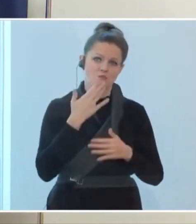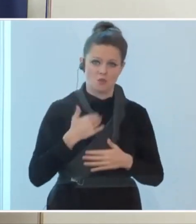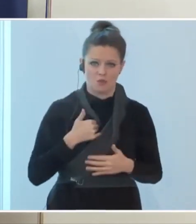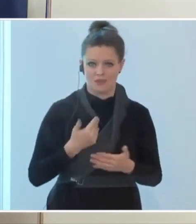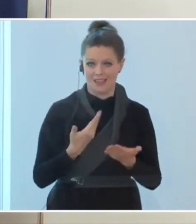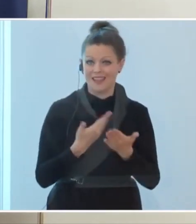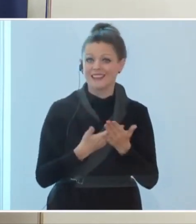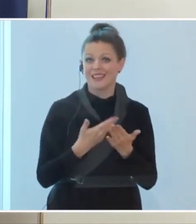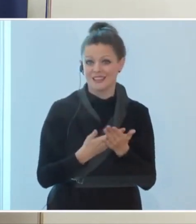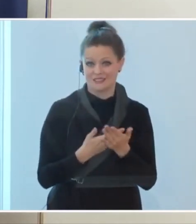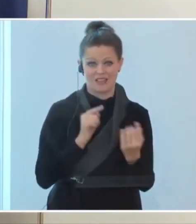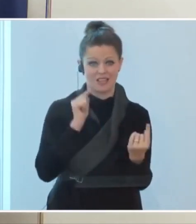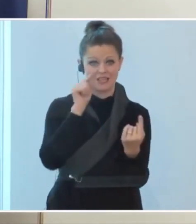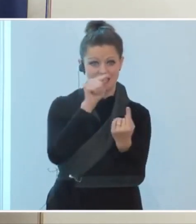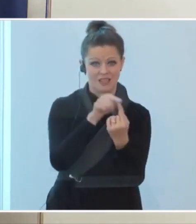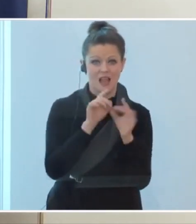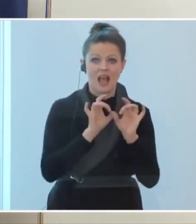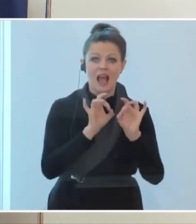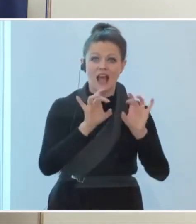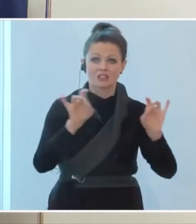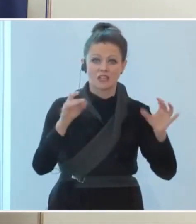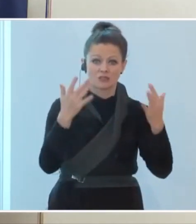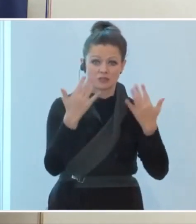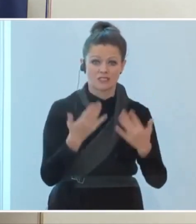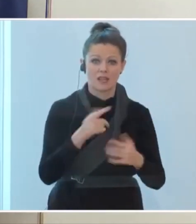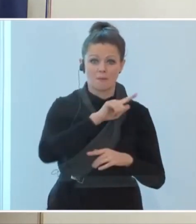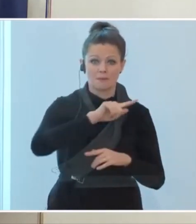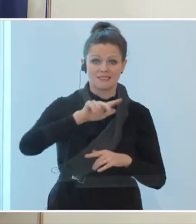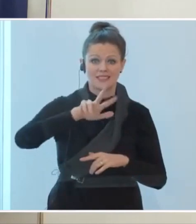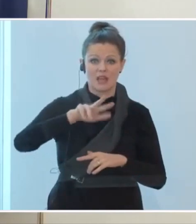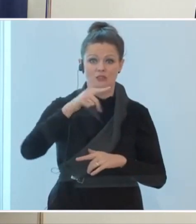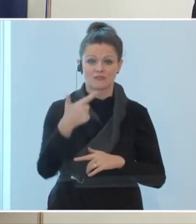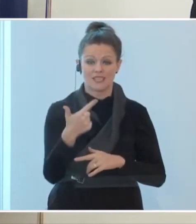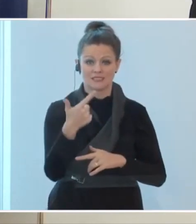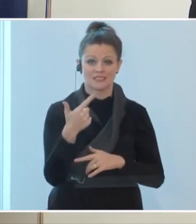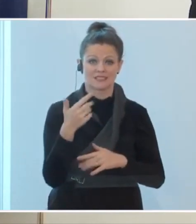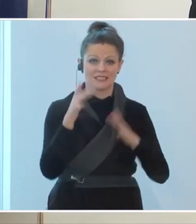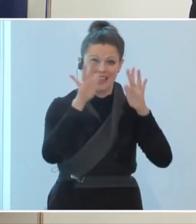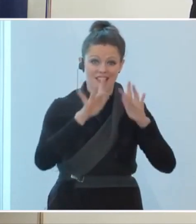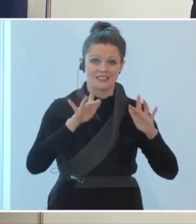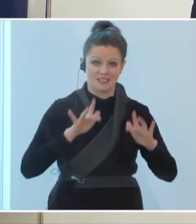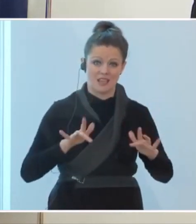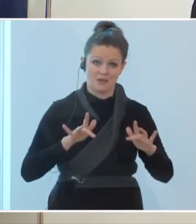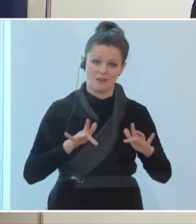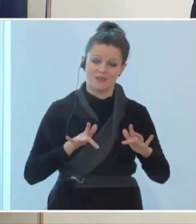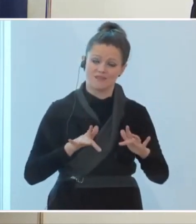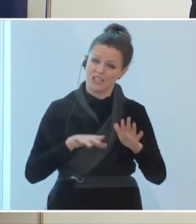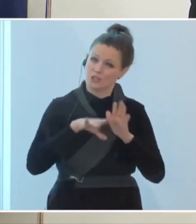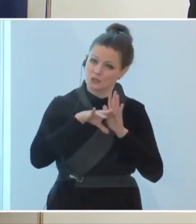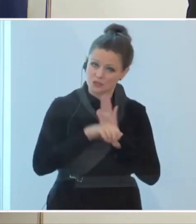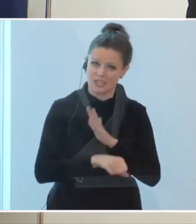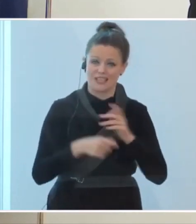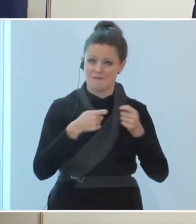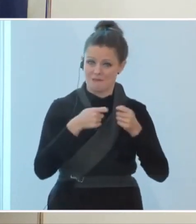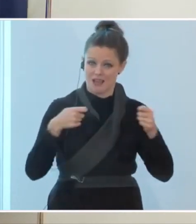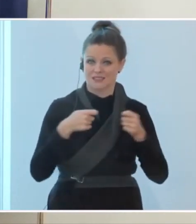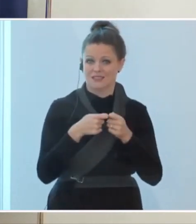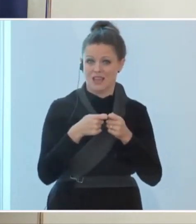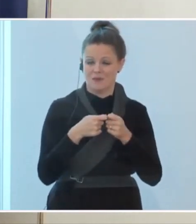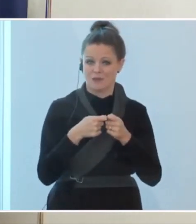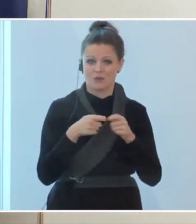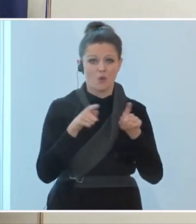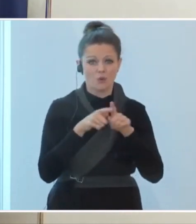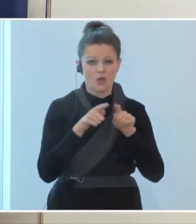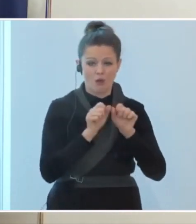ist unser Ziel, die Ansteckungszahlen bis zum 23. Dezember durch weiter restriktive Maßnahmen, aber auch durch die